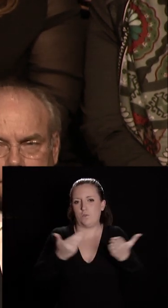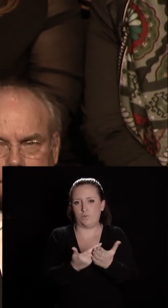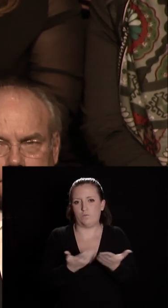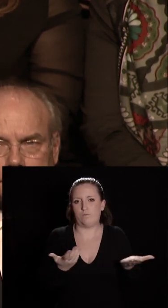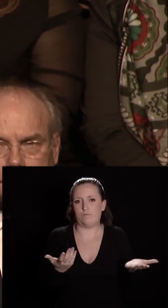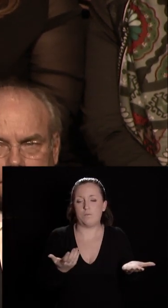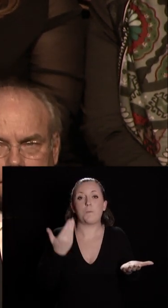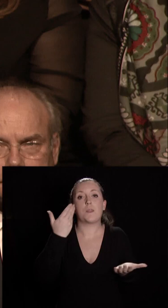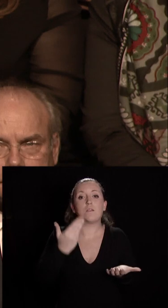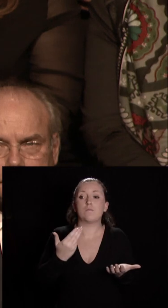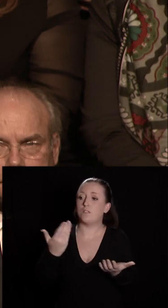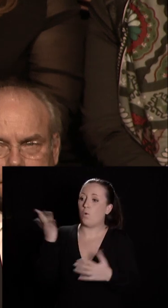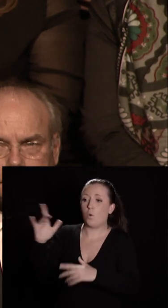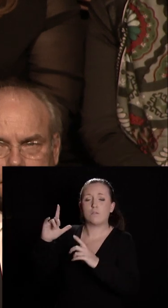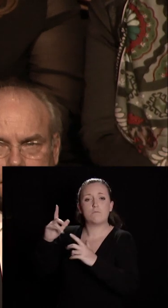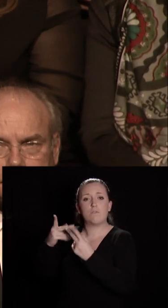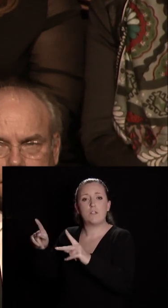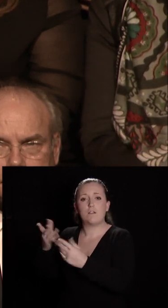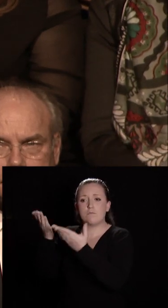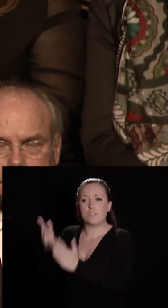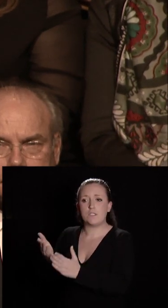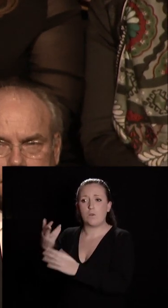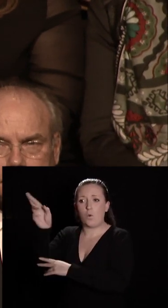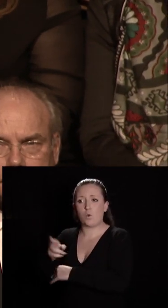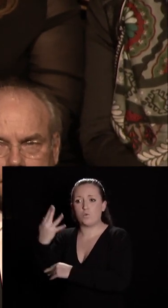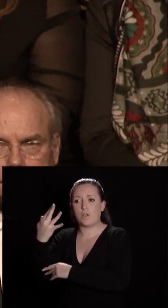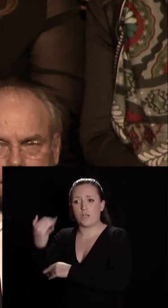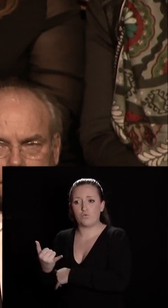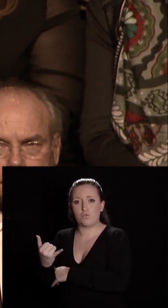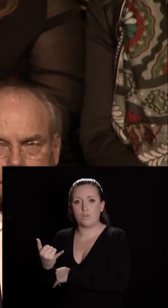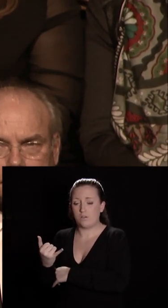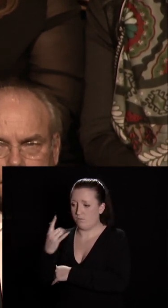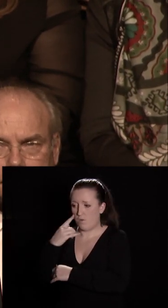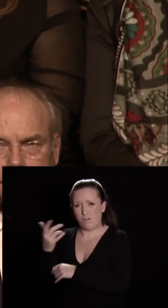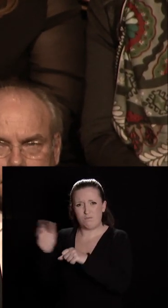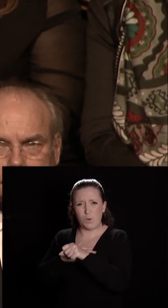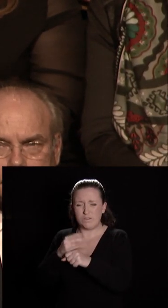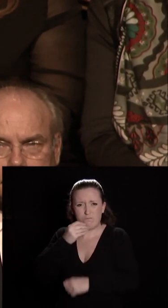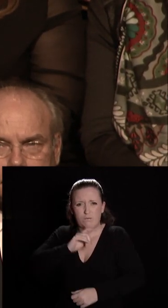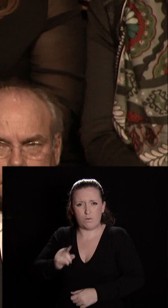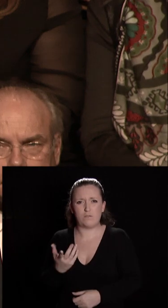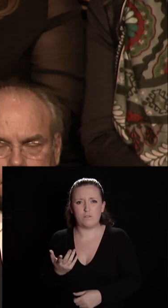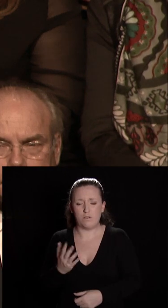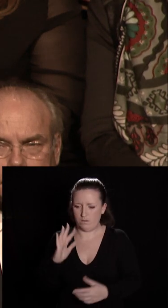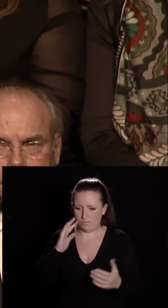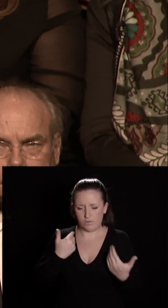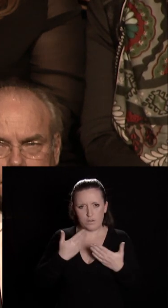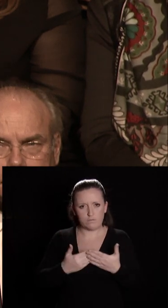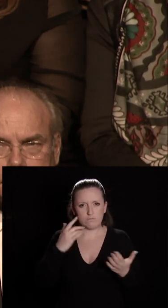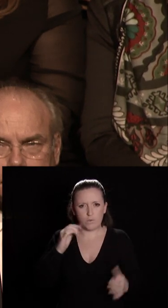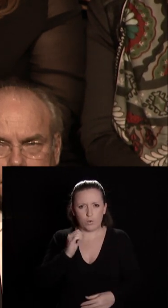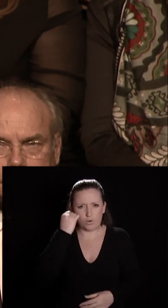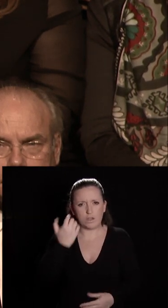si certains sont revenus à la semaine de 4 jours, c'est pour des mauvaises raisons. Et c'est un grand regret pour moi que le gouvernement,